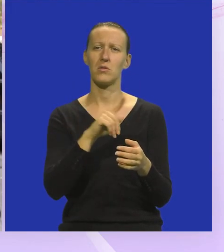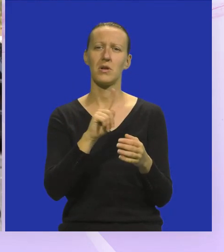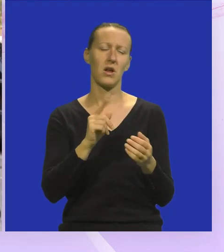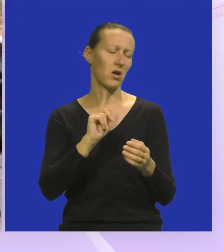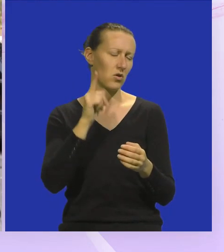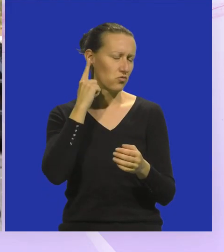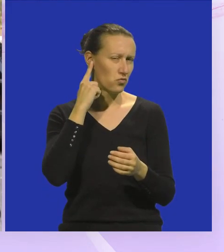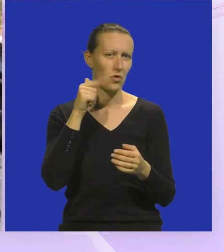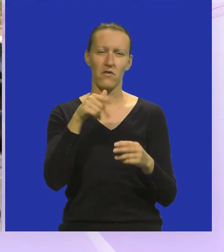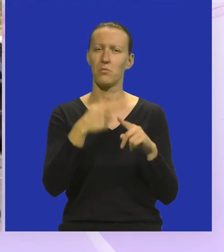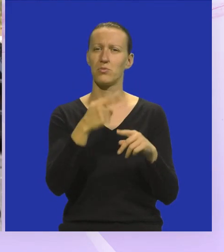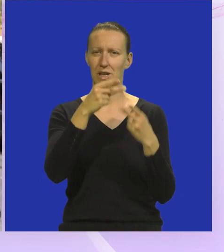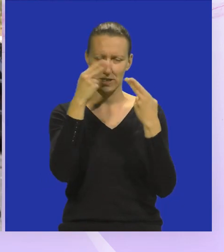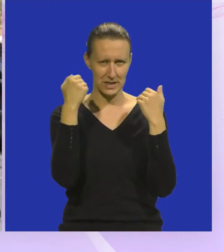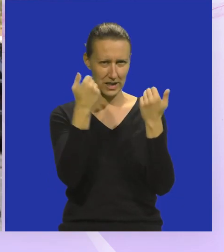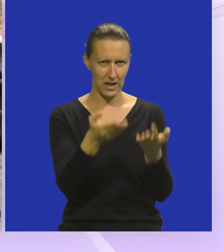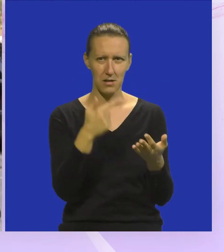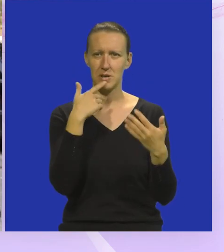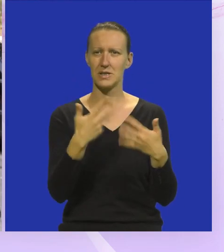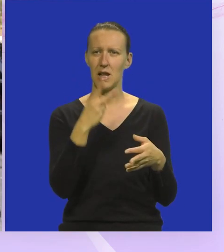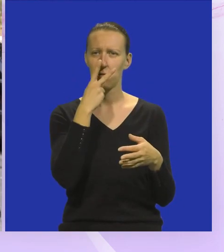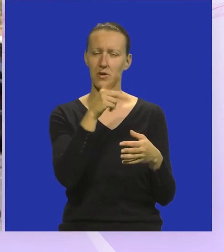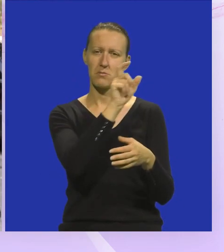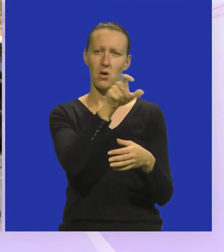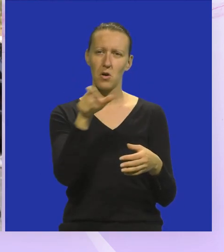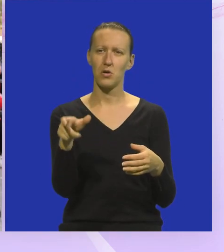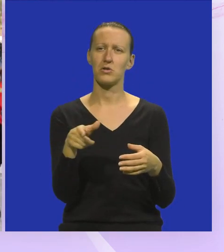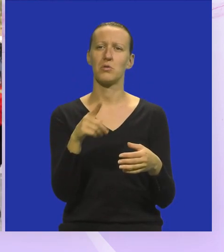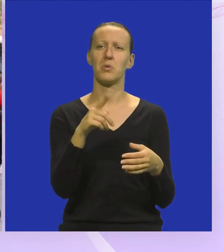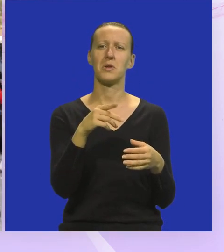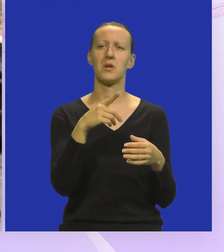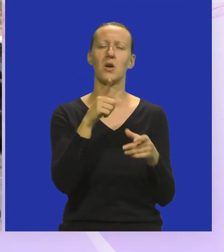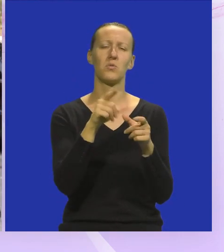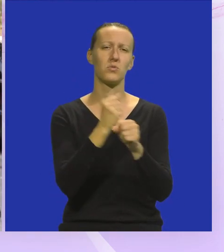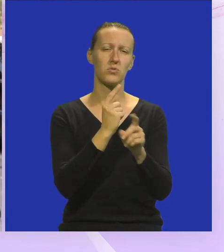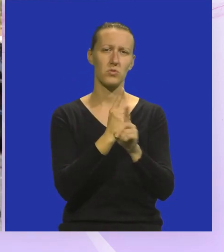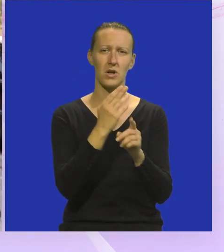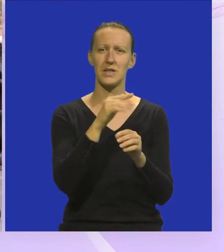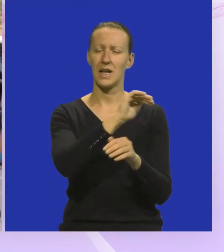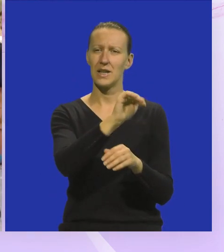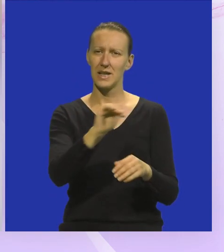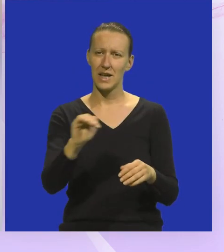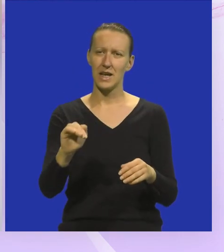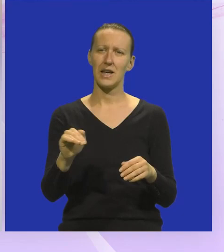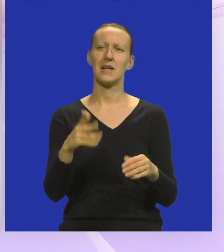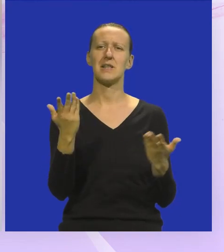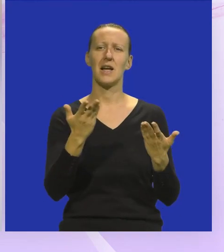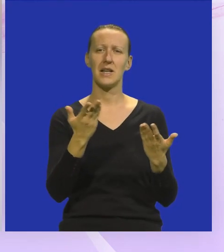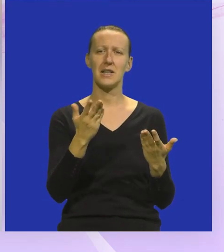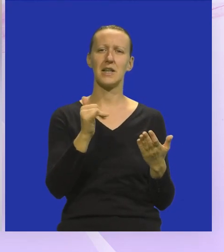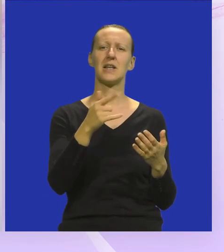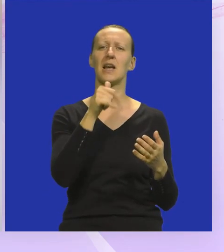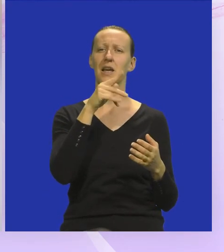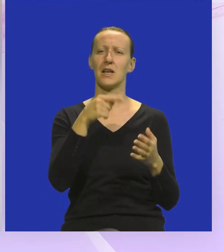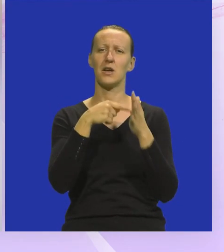čuju. Ovaj put je slijepim i slabovidnim osobama. Nastala u suradnji s učenicima gdje se